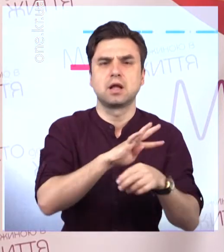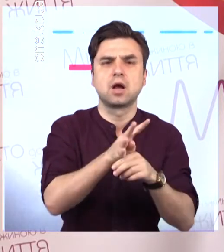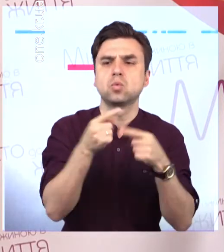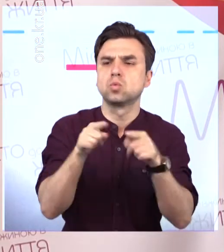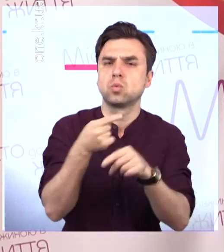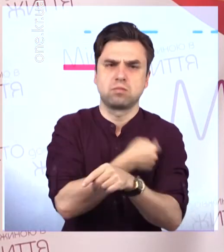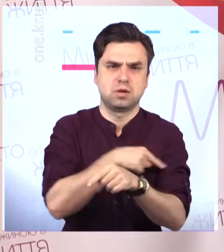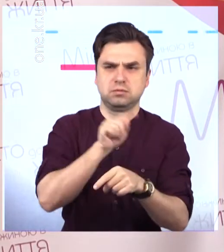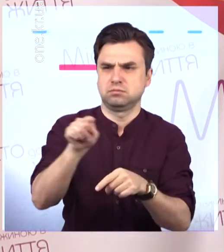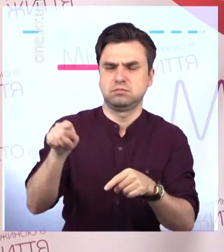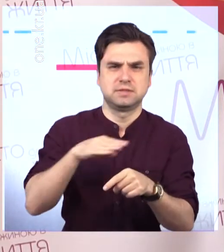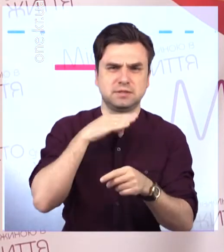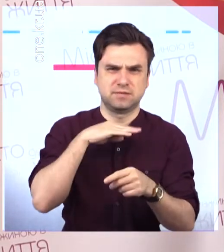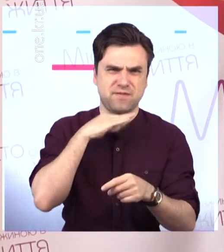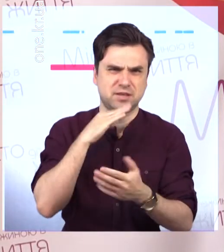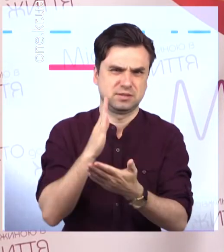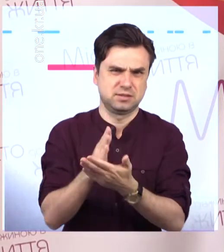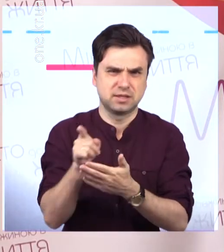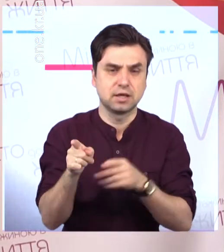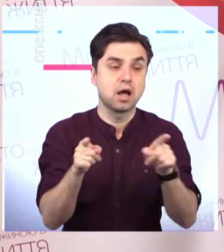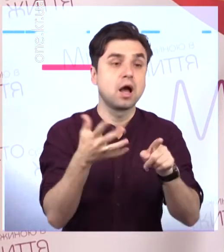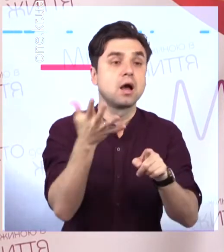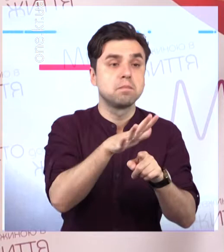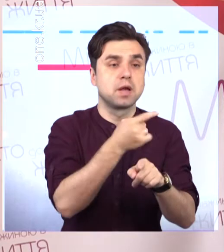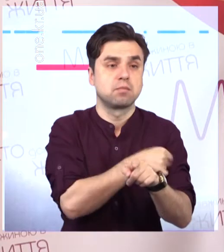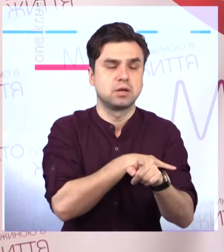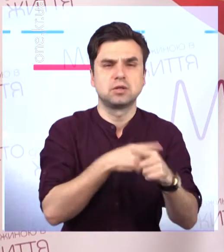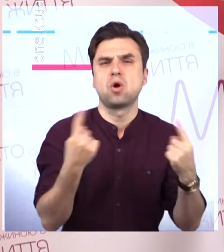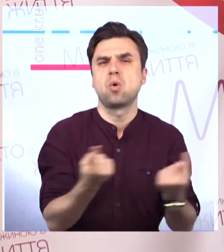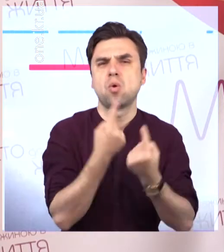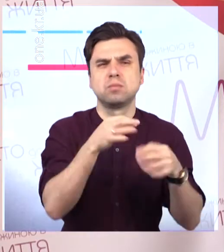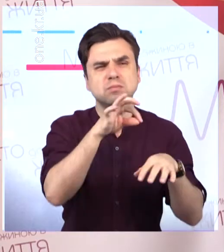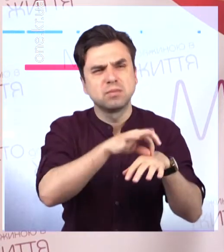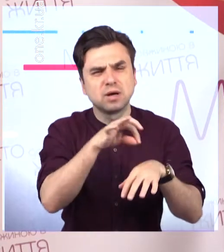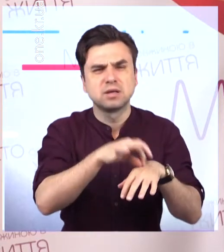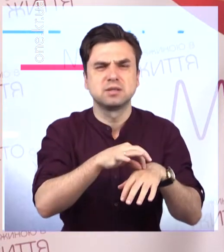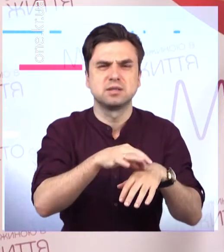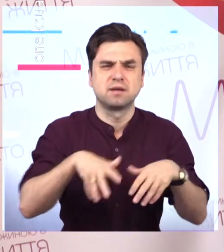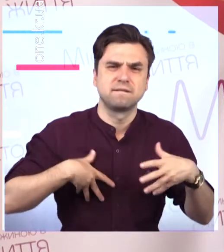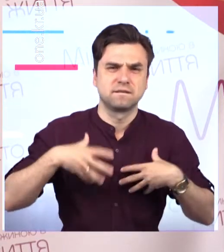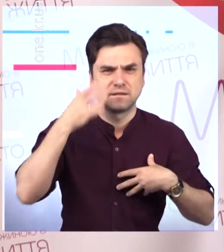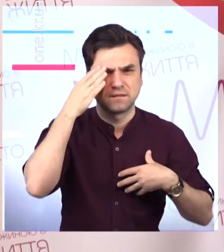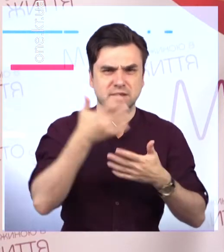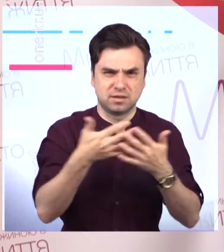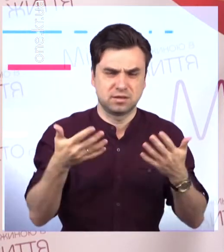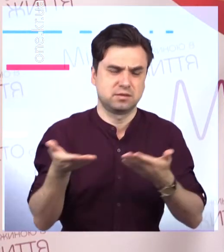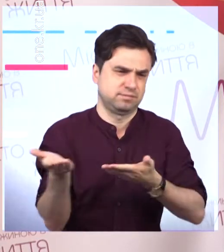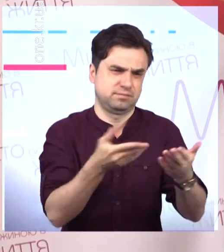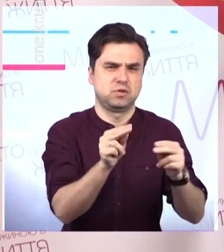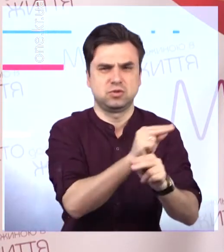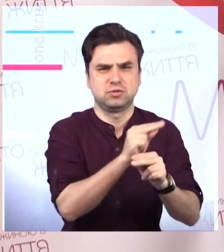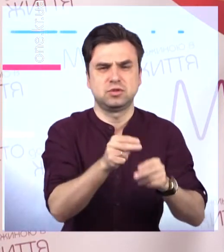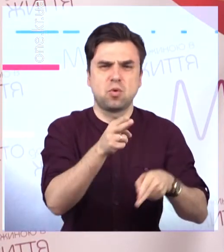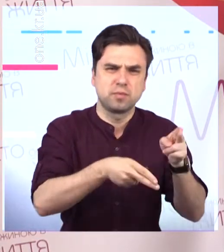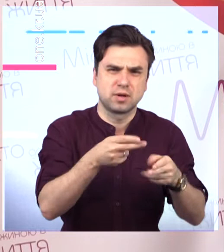планові операції. А на выходніх в амбулаторії номер один центра номер 5 на улиці Свято-Георгівській був розуміти пункт